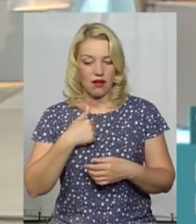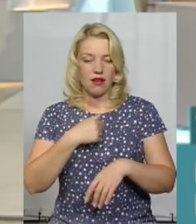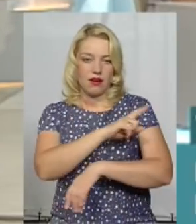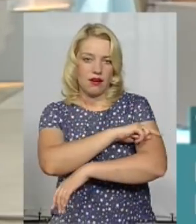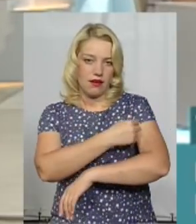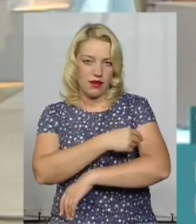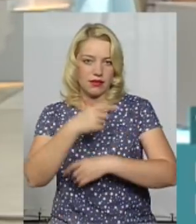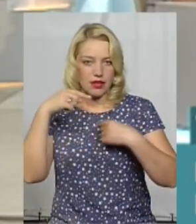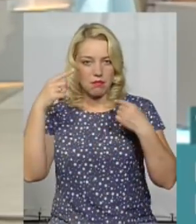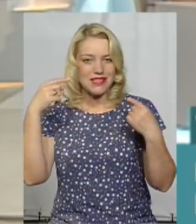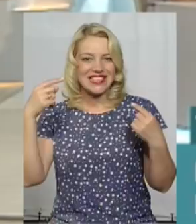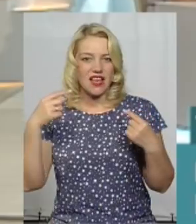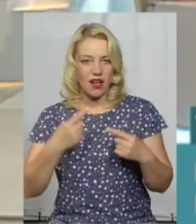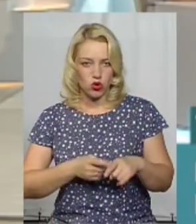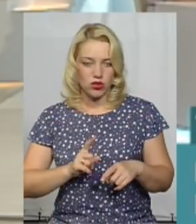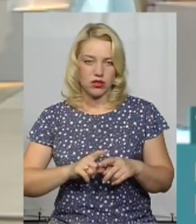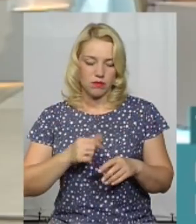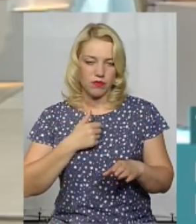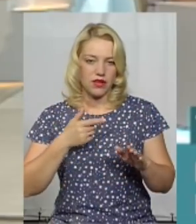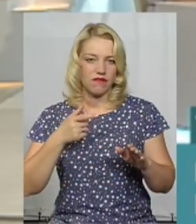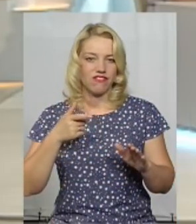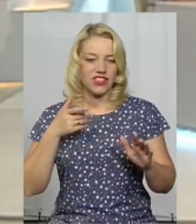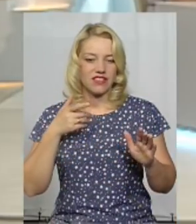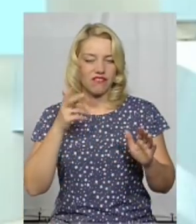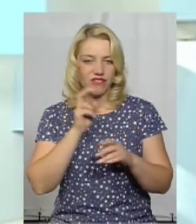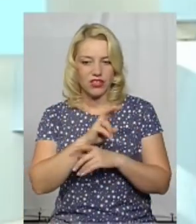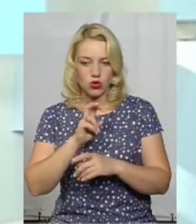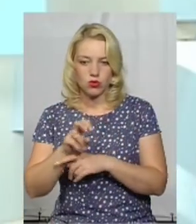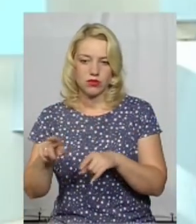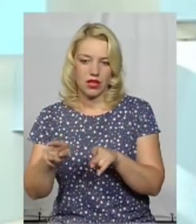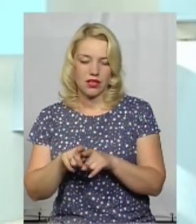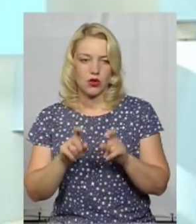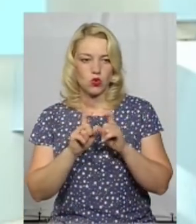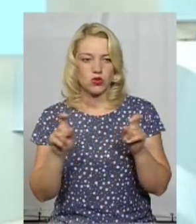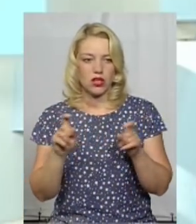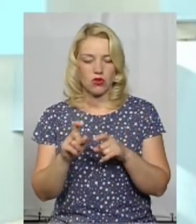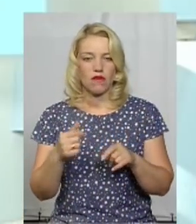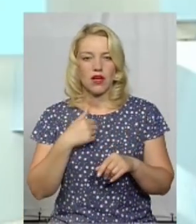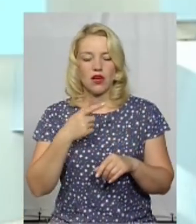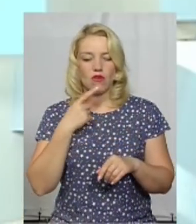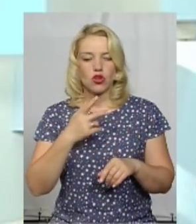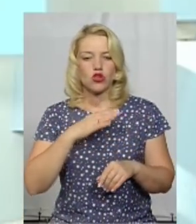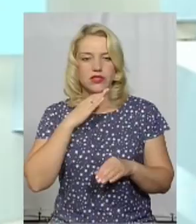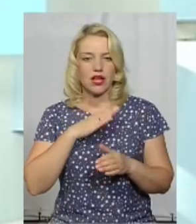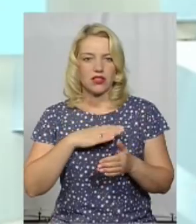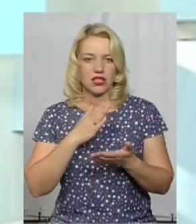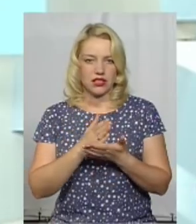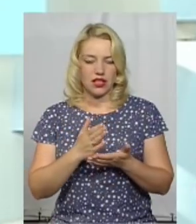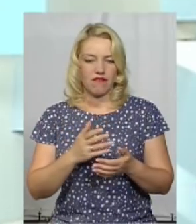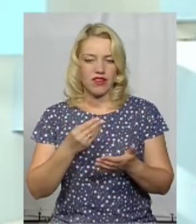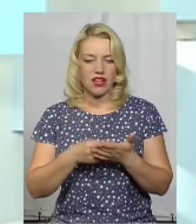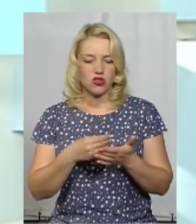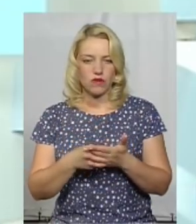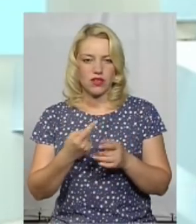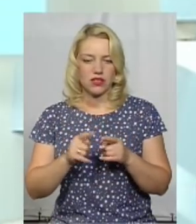відвідуємо всі психіатричні установи. І як депутатка обласної ради, що достатньо йде фінансування цих обласних